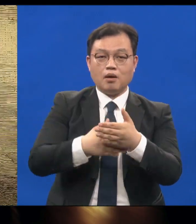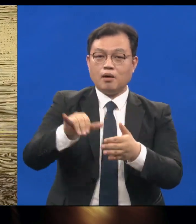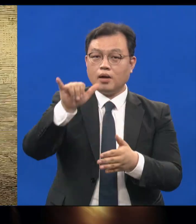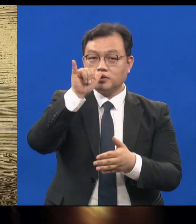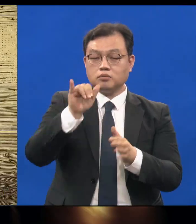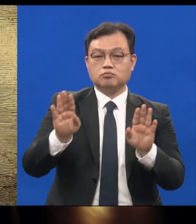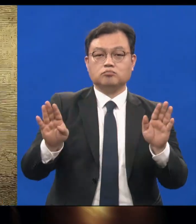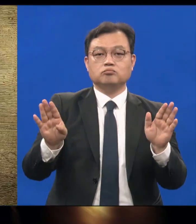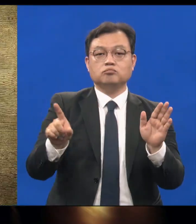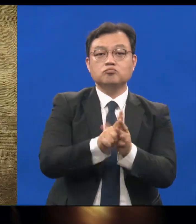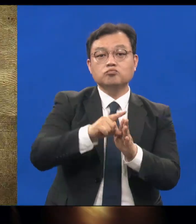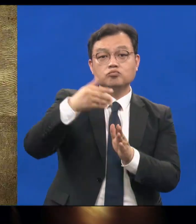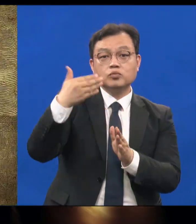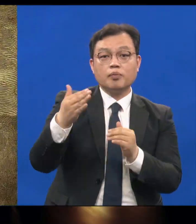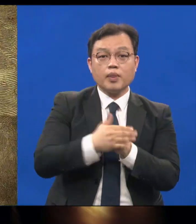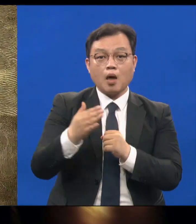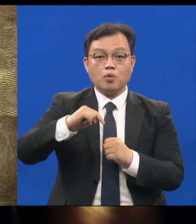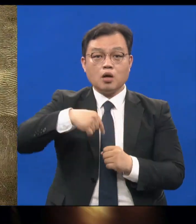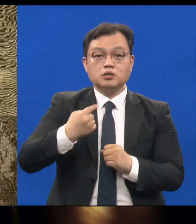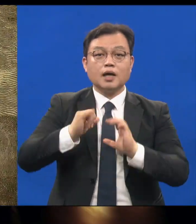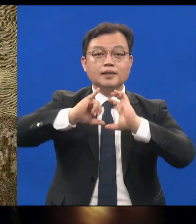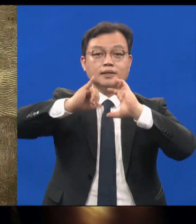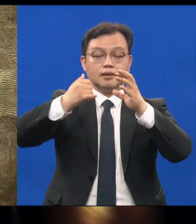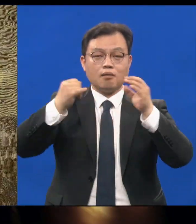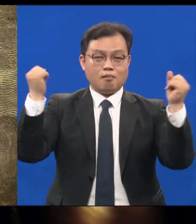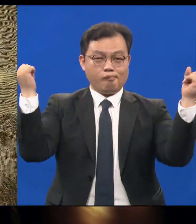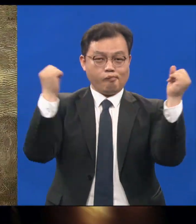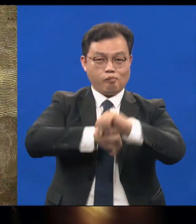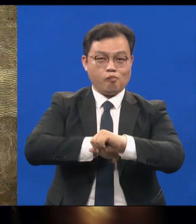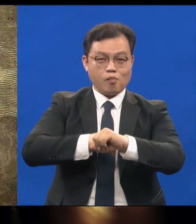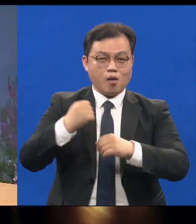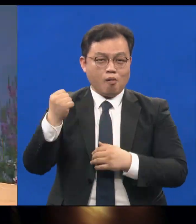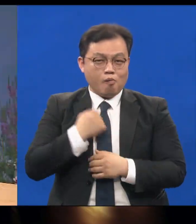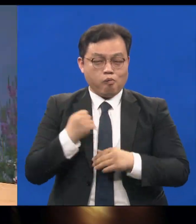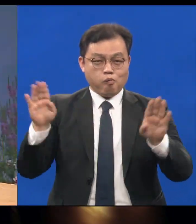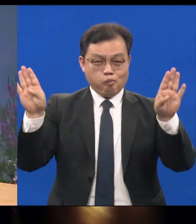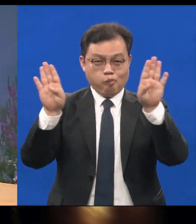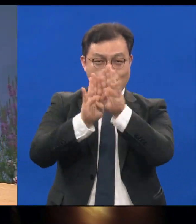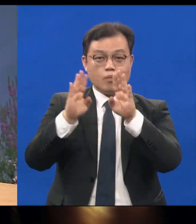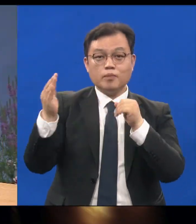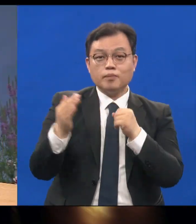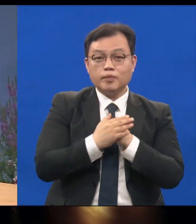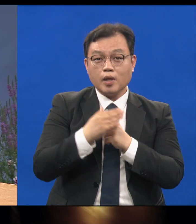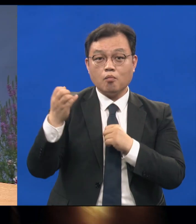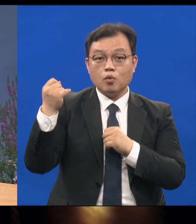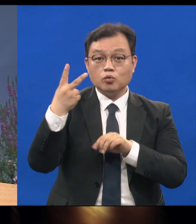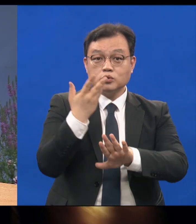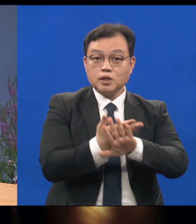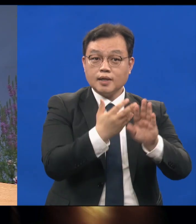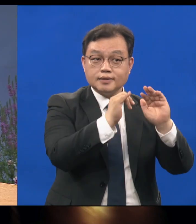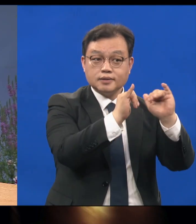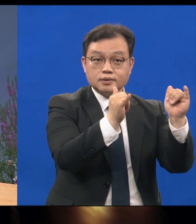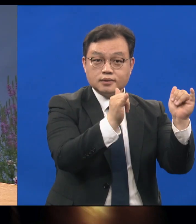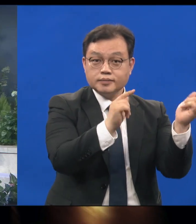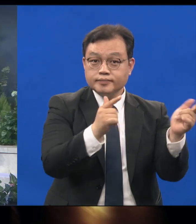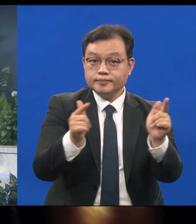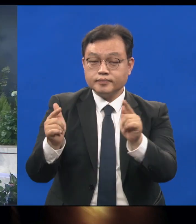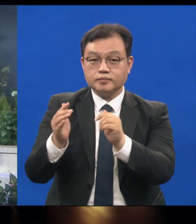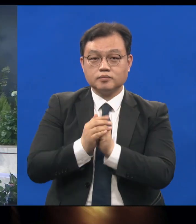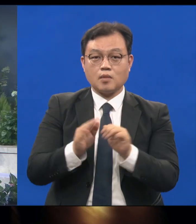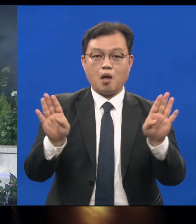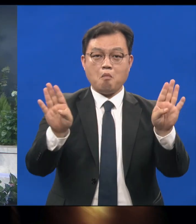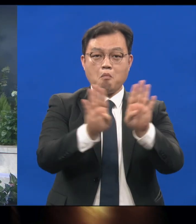조국의 암울하고도 황폐한 상황 때문에 또 어떤 사람들은 나름 바벨론이나 페르시아에서